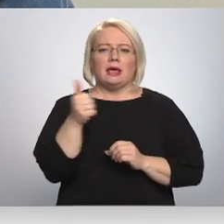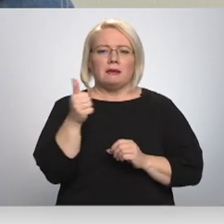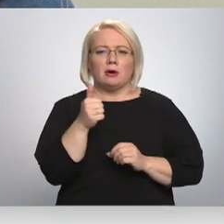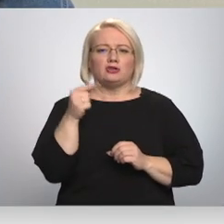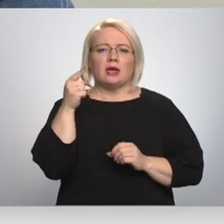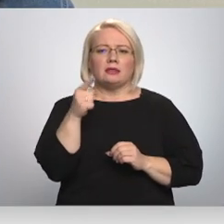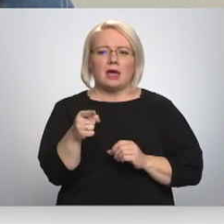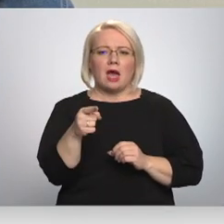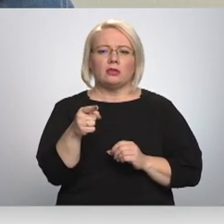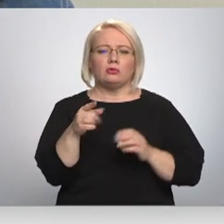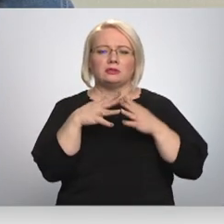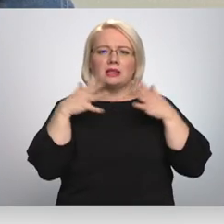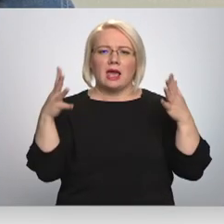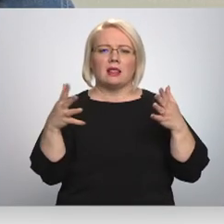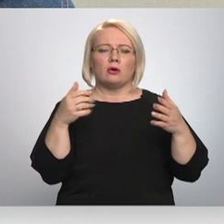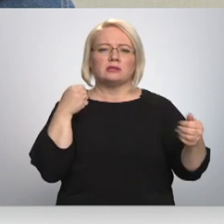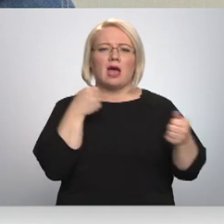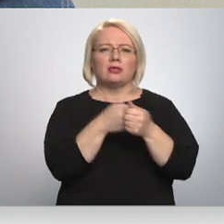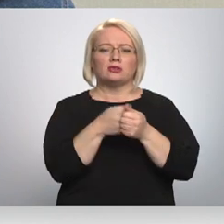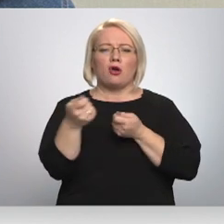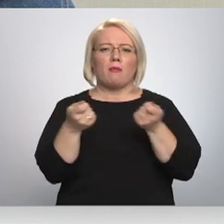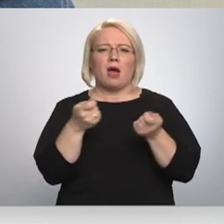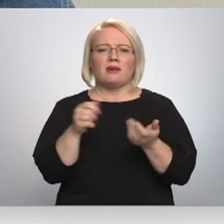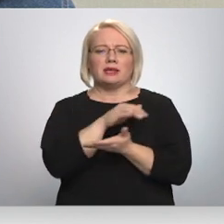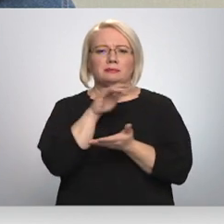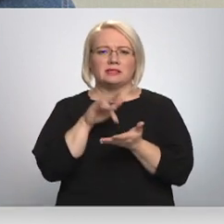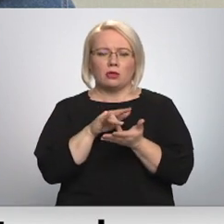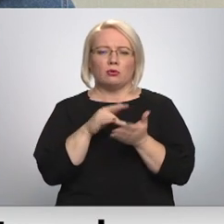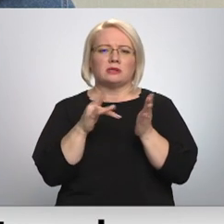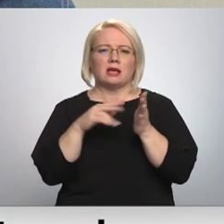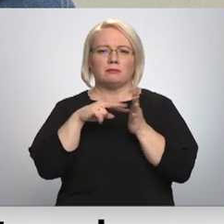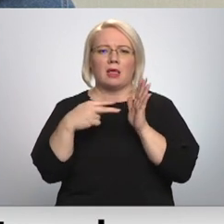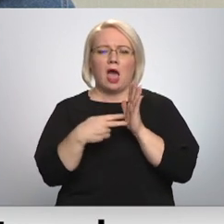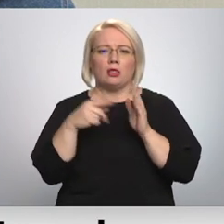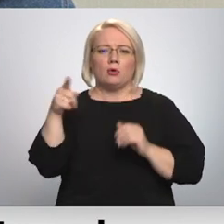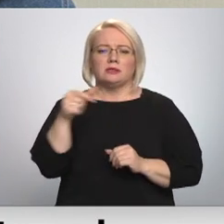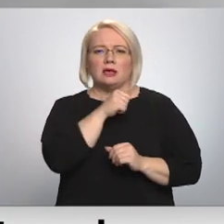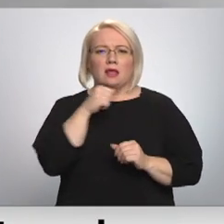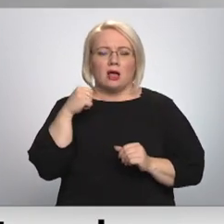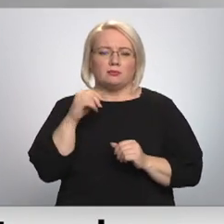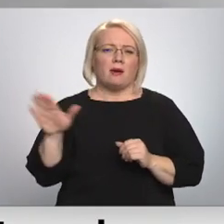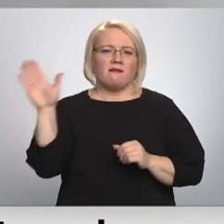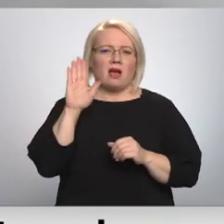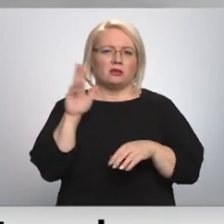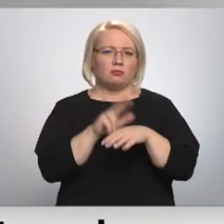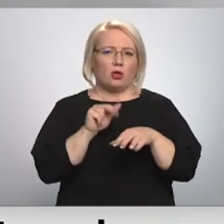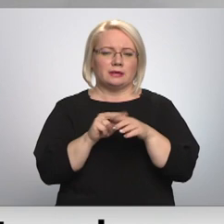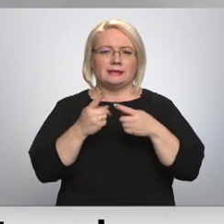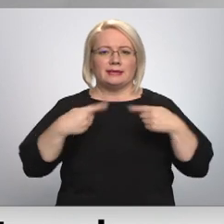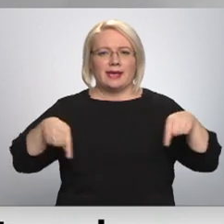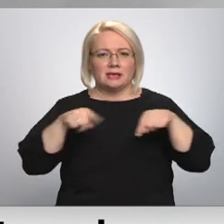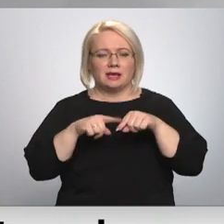katastrofa pārvaldības centros, kā plānots ir tausos, piemēram, PMLP valsts policijas iecīrpni arī ir